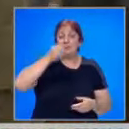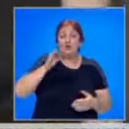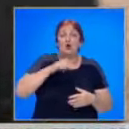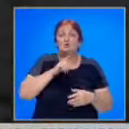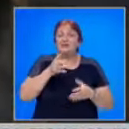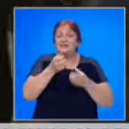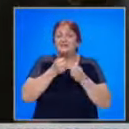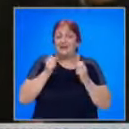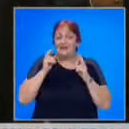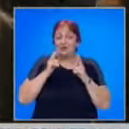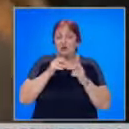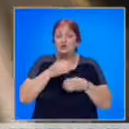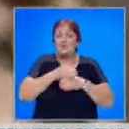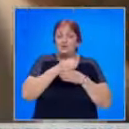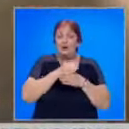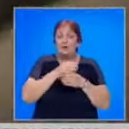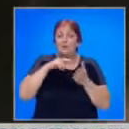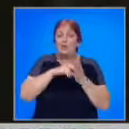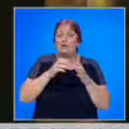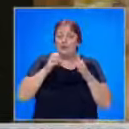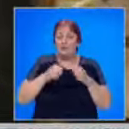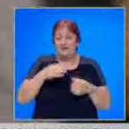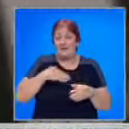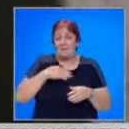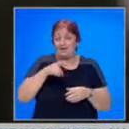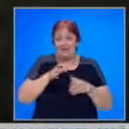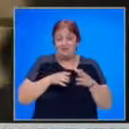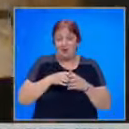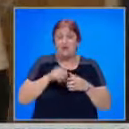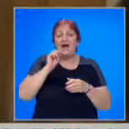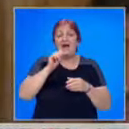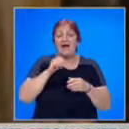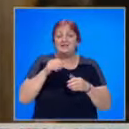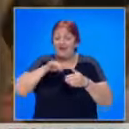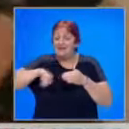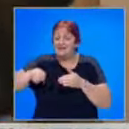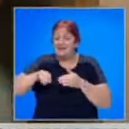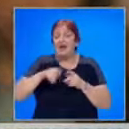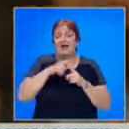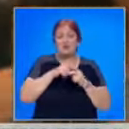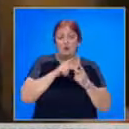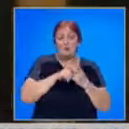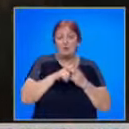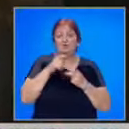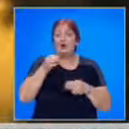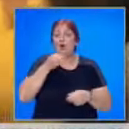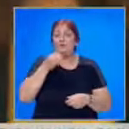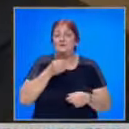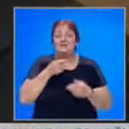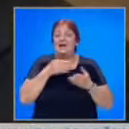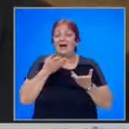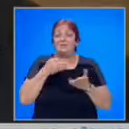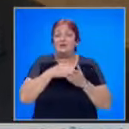още не са взели решение дали ще подкрепят в проекто-кабинета на има такъв народ, каза в колуарите на парламента Христо Иванов и обясни